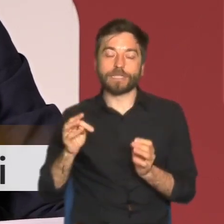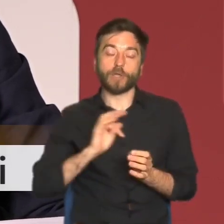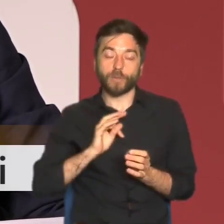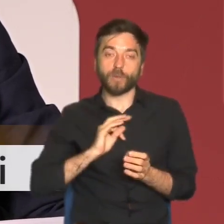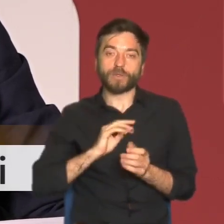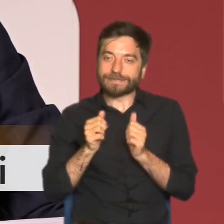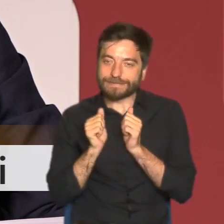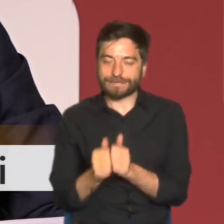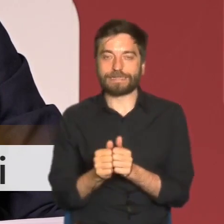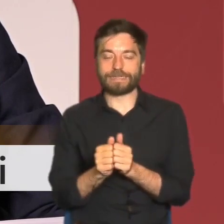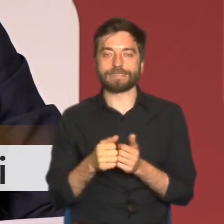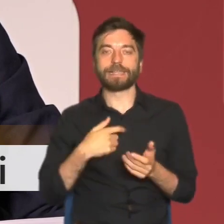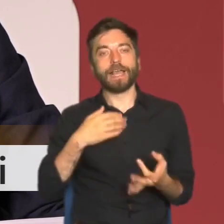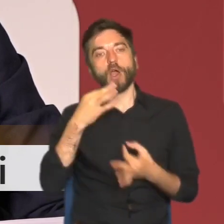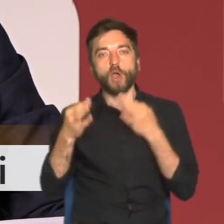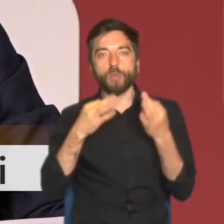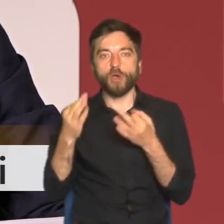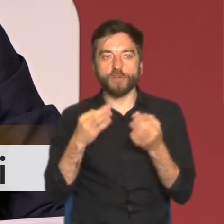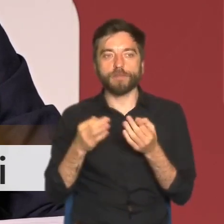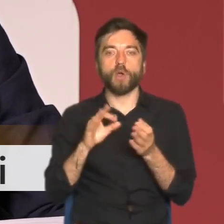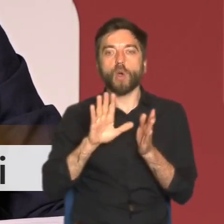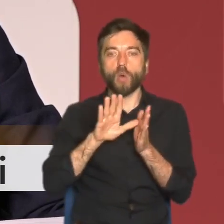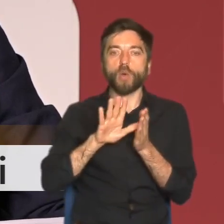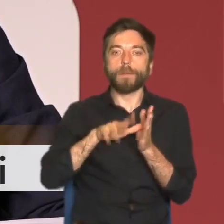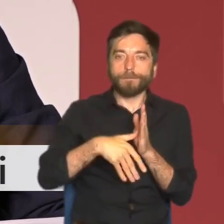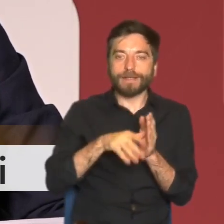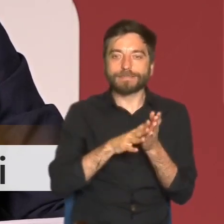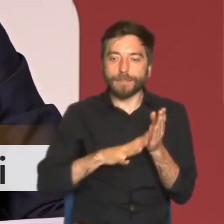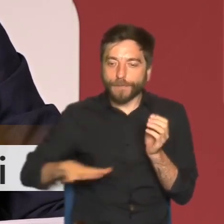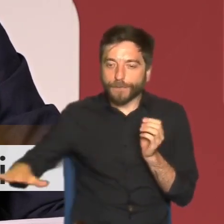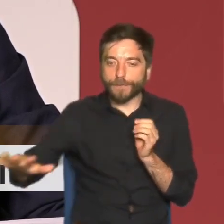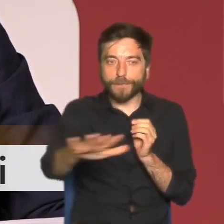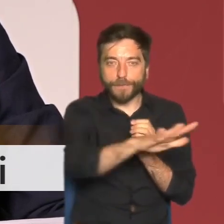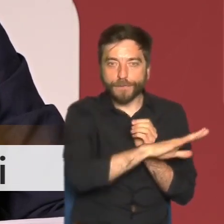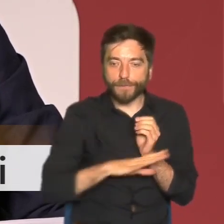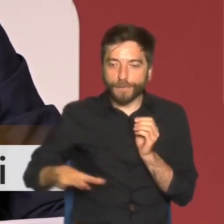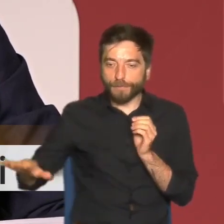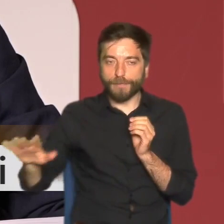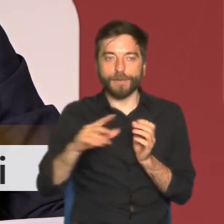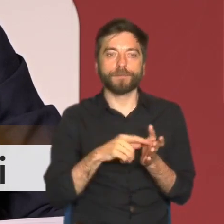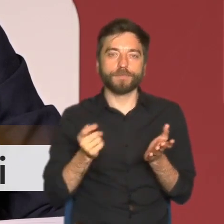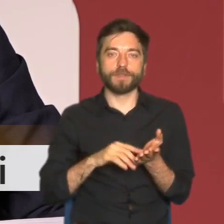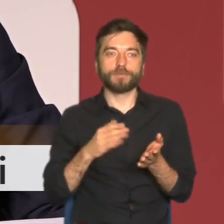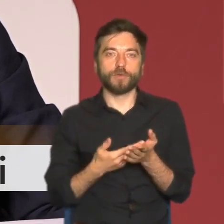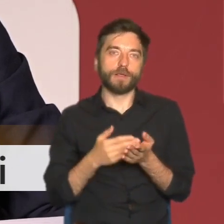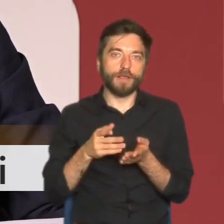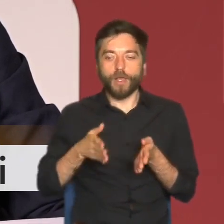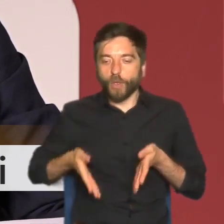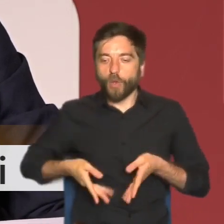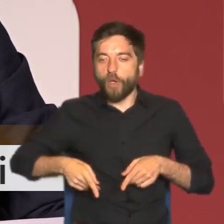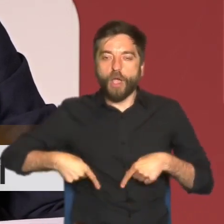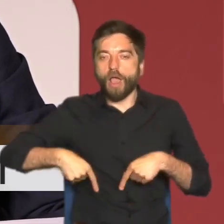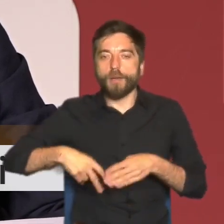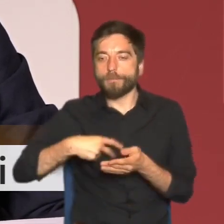opowiedzenie państwu o suburbanizacji w Polsce, o tym, jak ona wygląda tak z perspektywy przysłowiowego chodnika, czy z